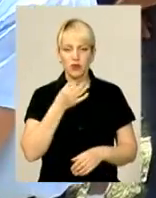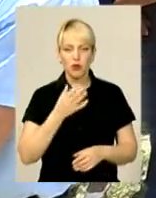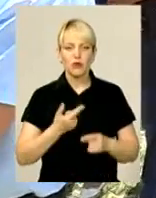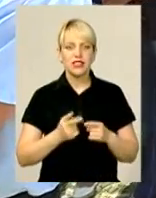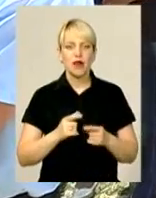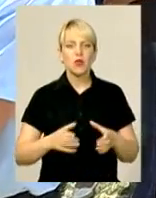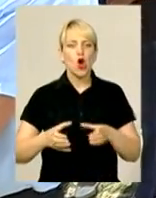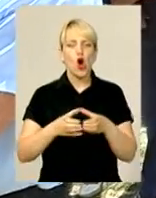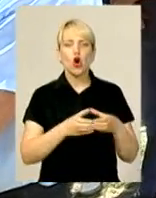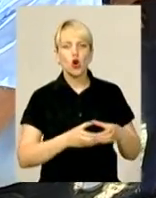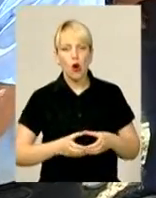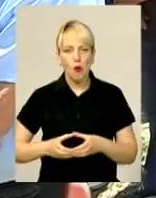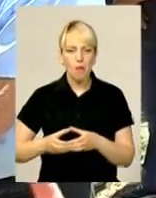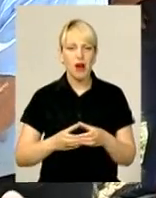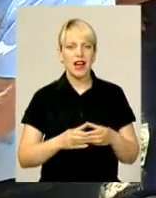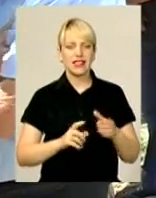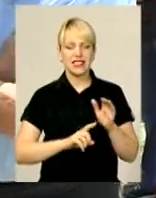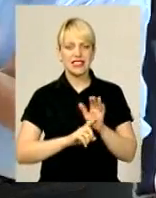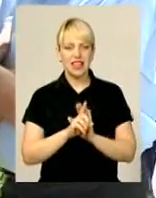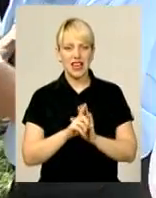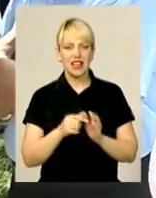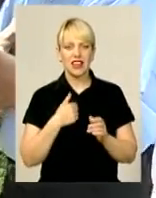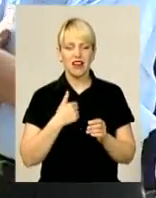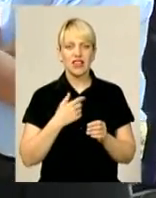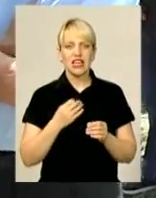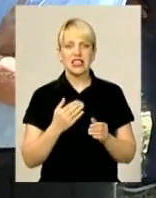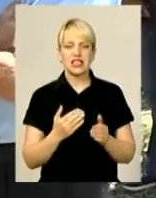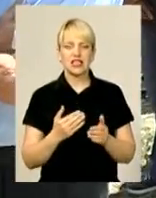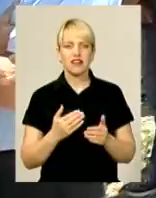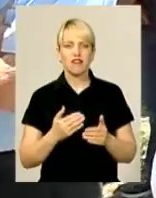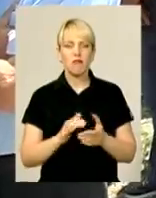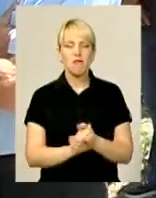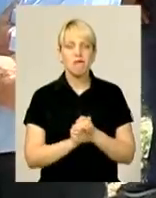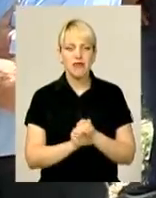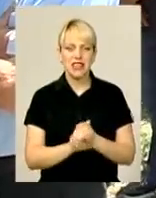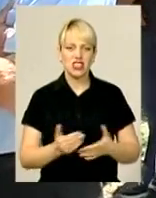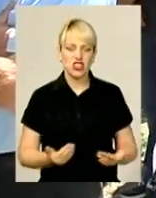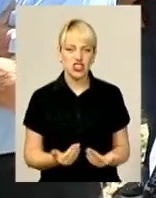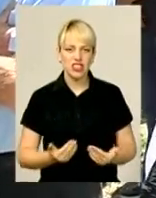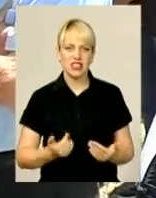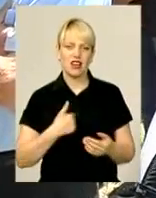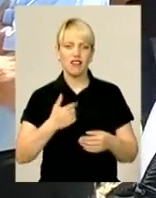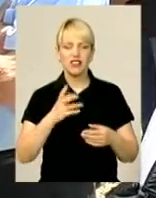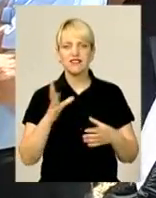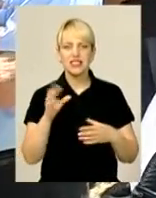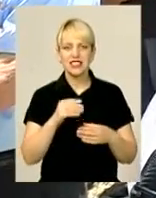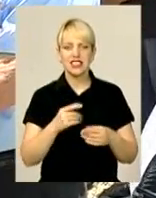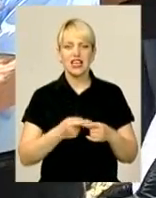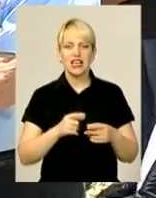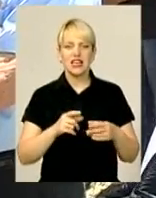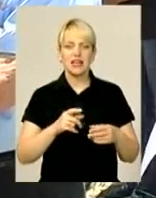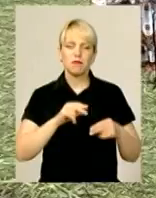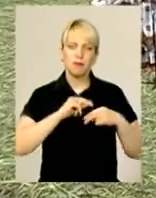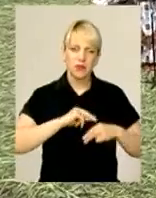стала нас вводити в такий стрій хороший, мирний, життєвий, зближувати все, і працю,